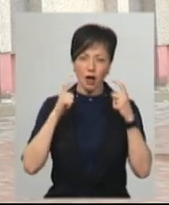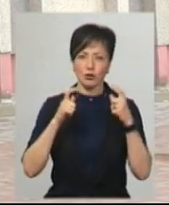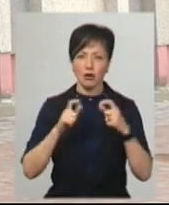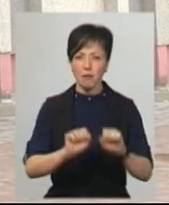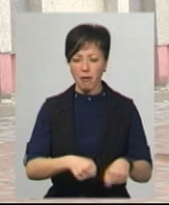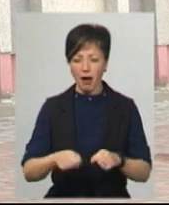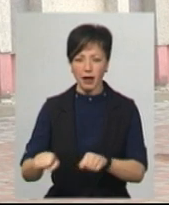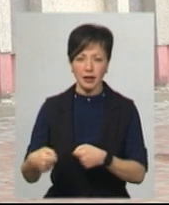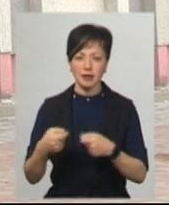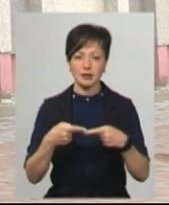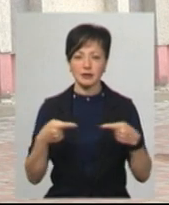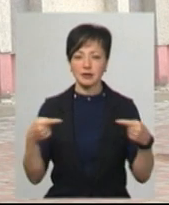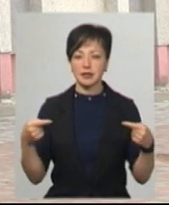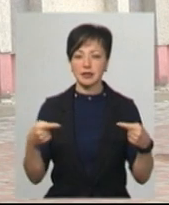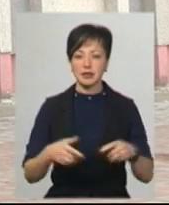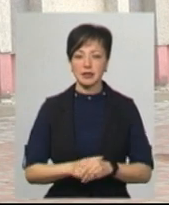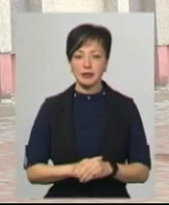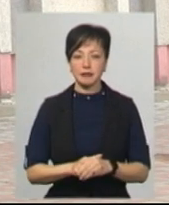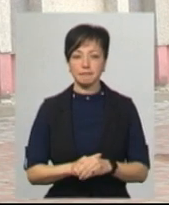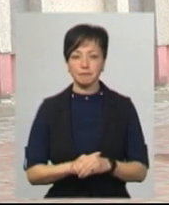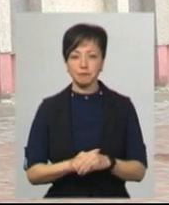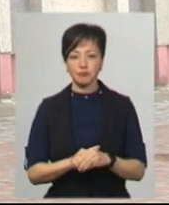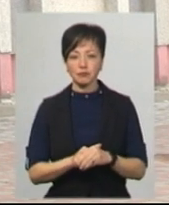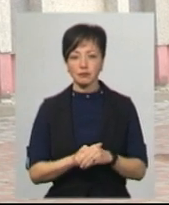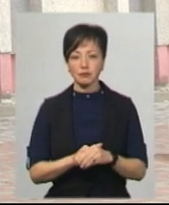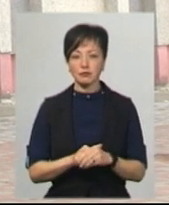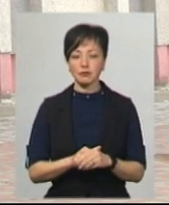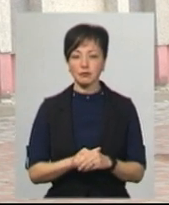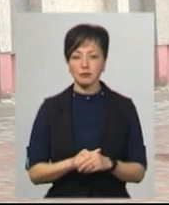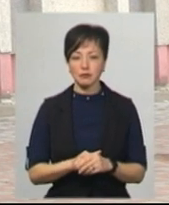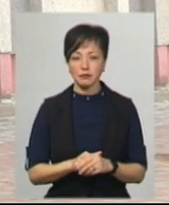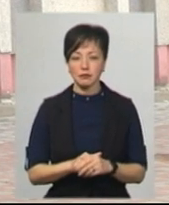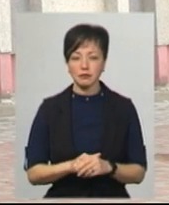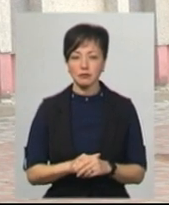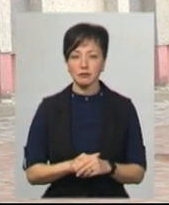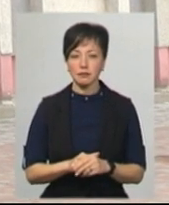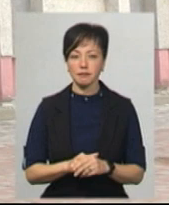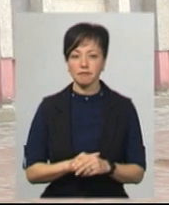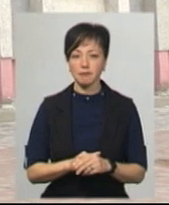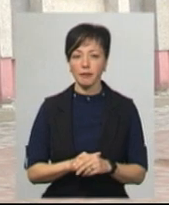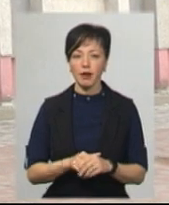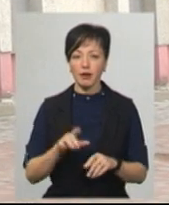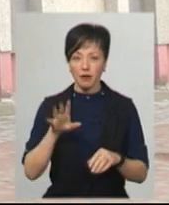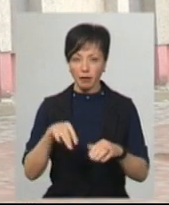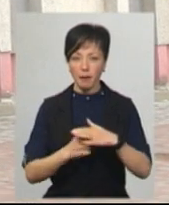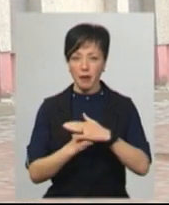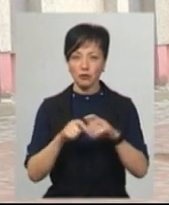бахіл і так далі, тобто всіх захисних цих засобів на базі шкіл,